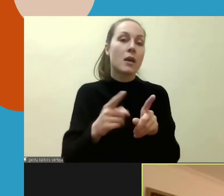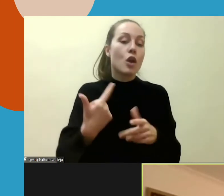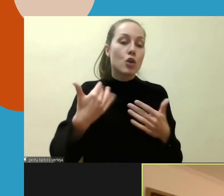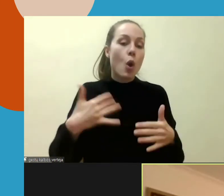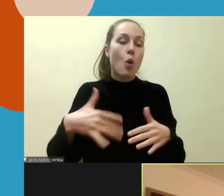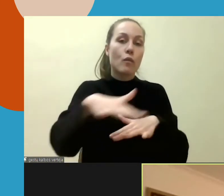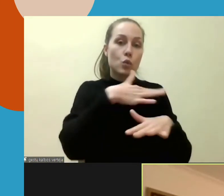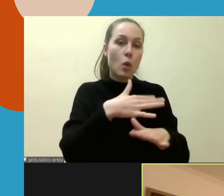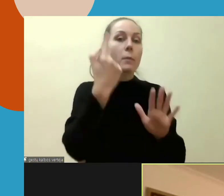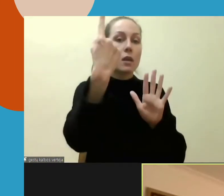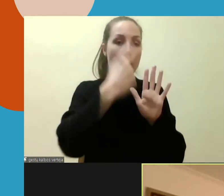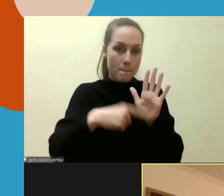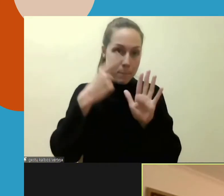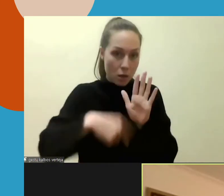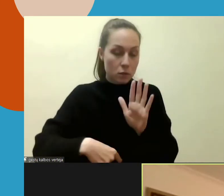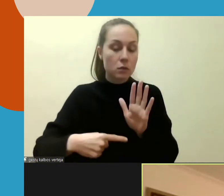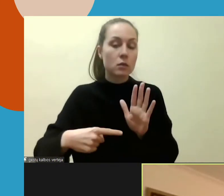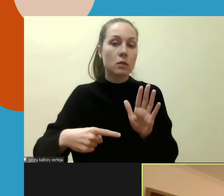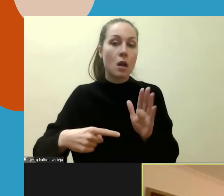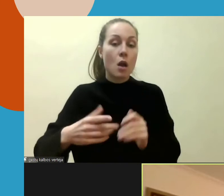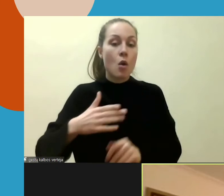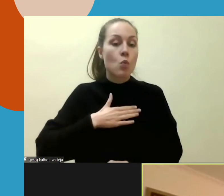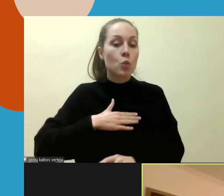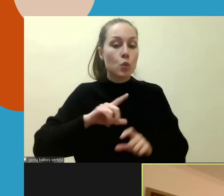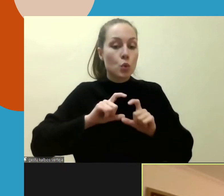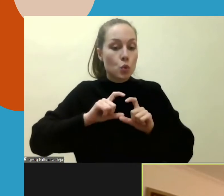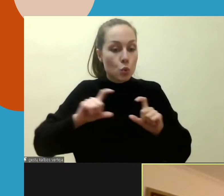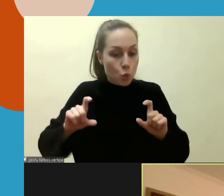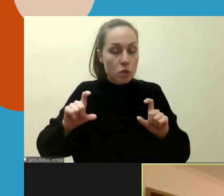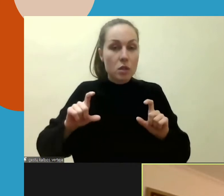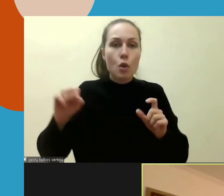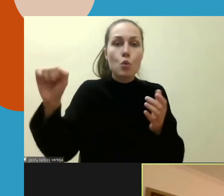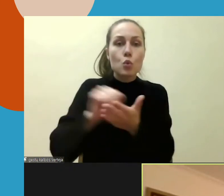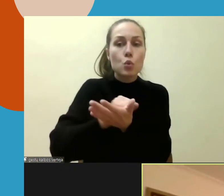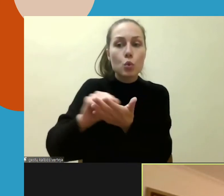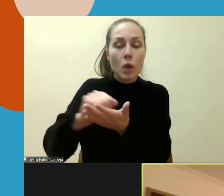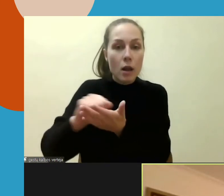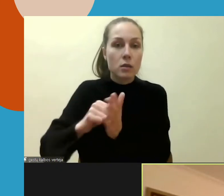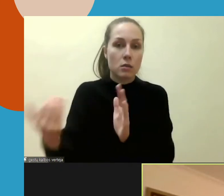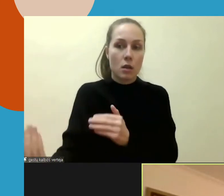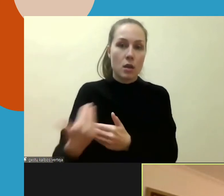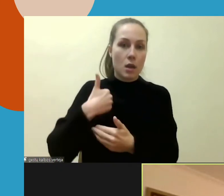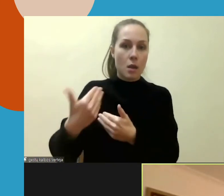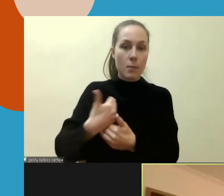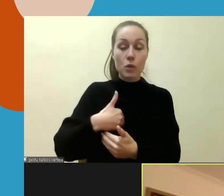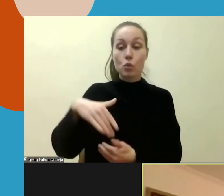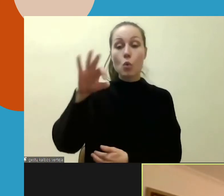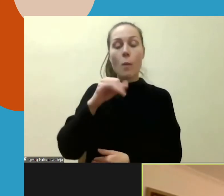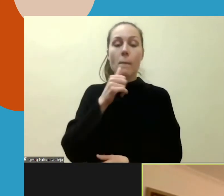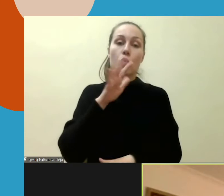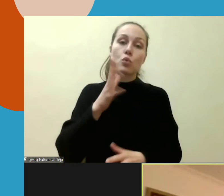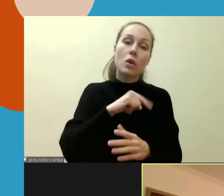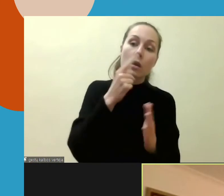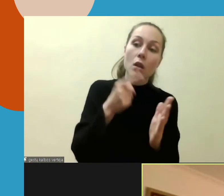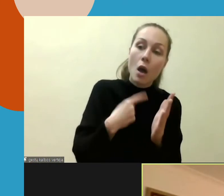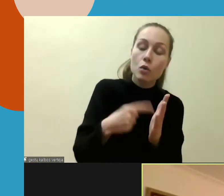Mes tapome tą institucijai, kurią kreipiasi žiniasklaidą, kai atsiranda klausimų ar problemų